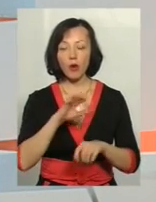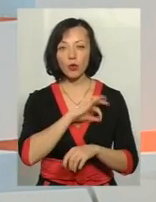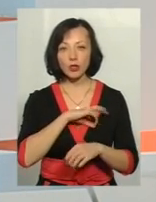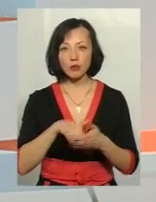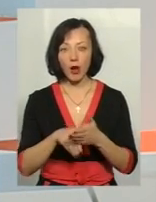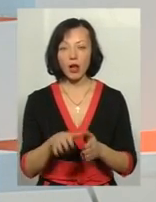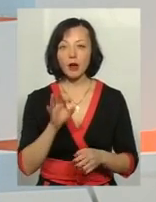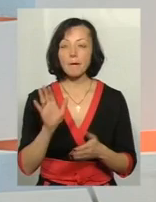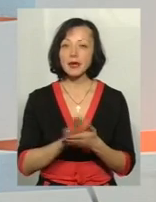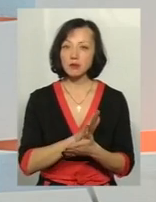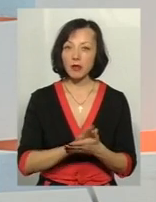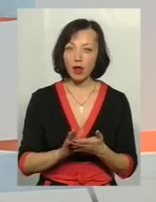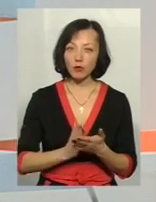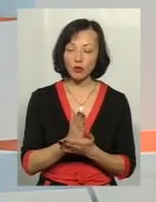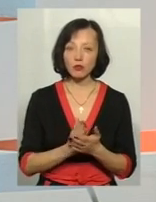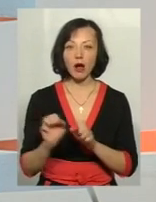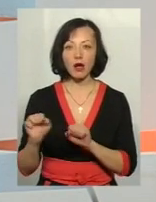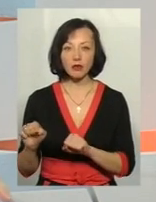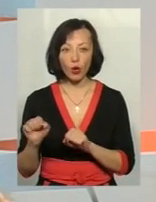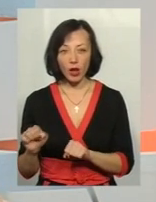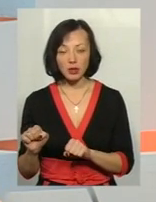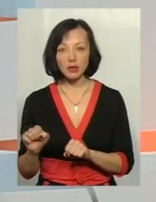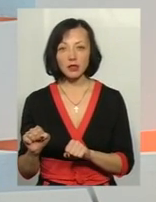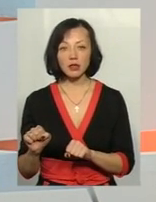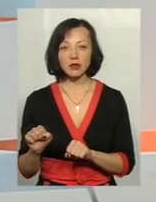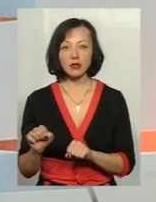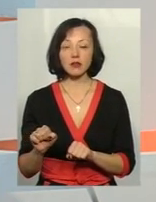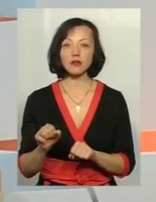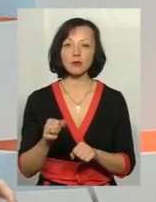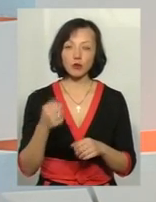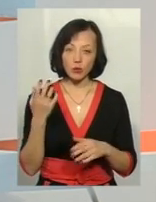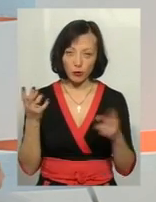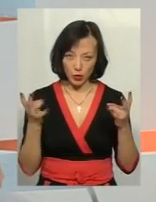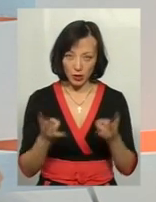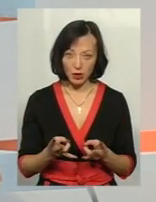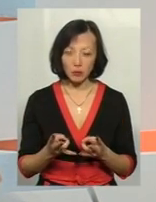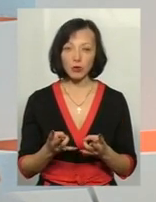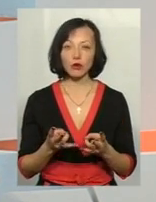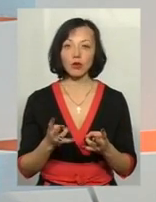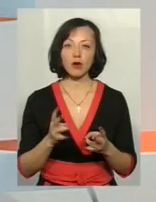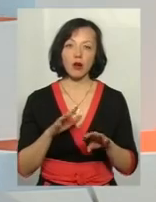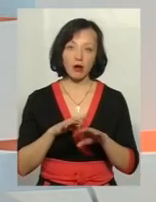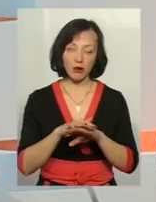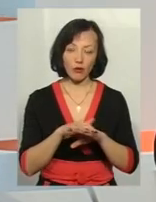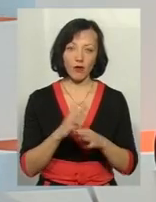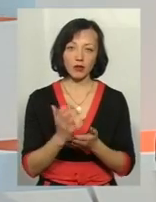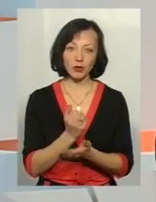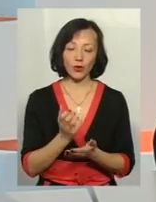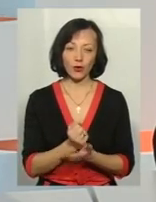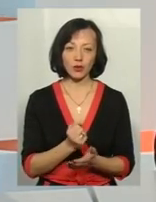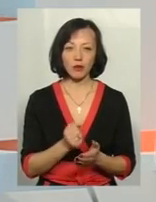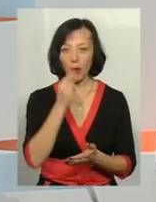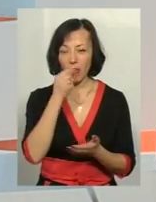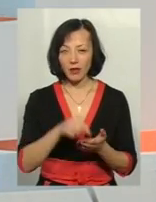скористатися безоплатною послуги адвоката або вторинною правовою допомогою, потрібно вже бути, ну скажімо,